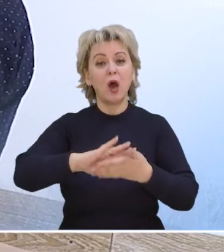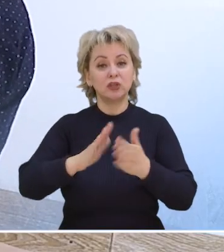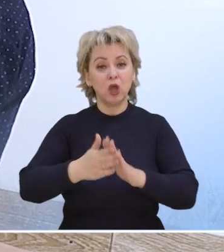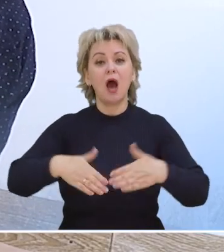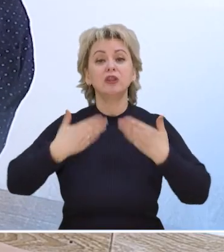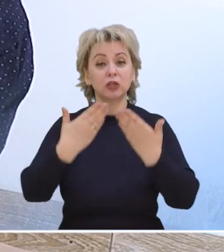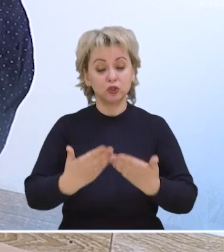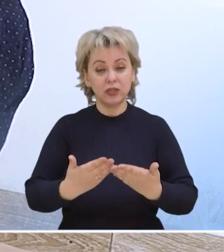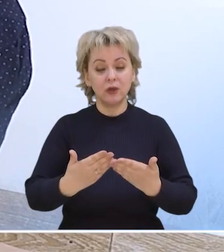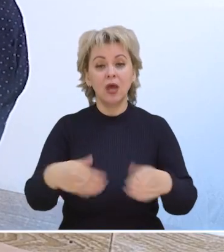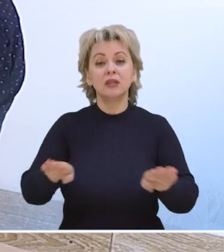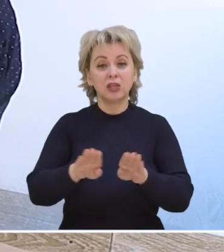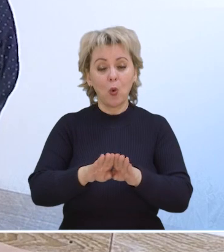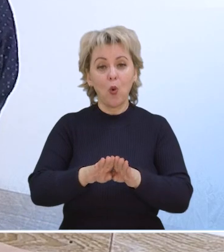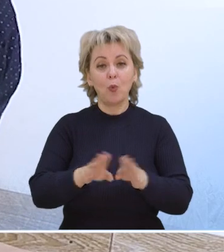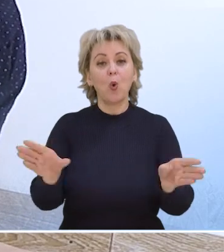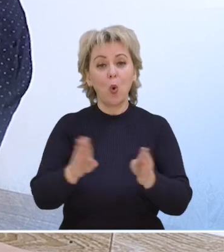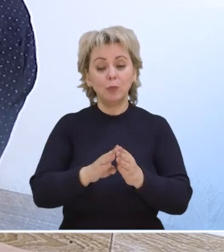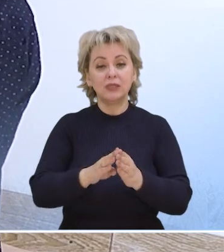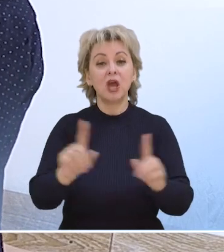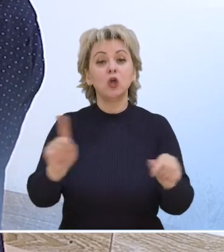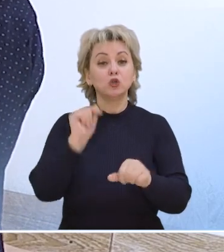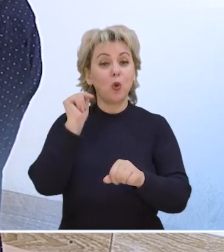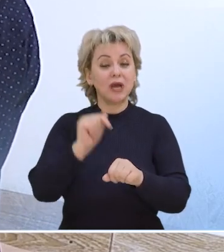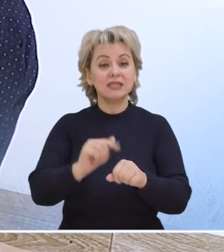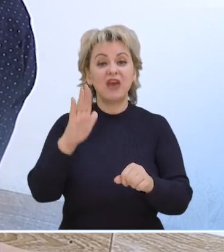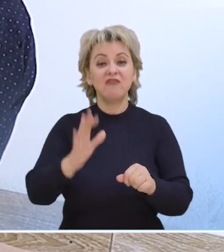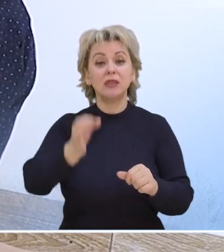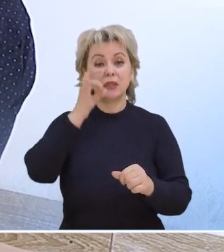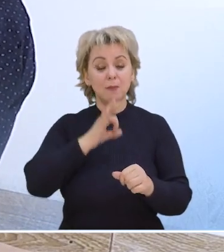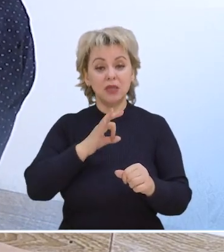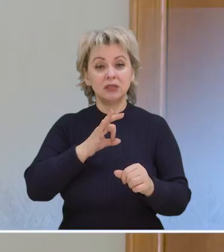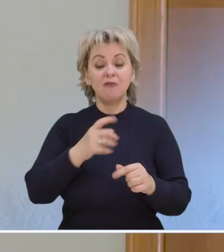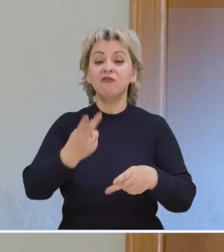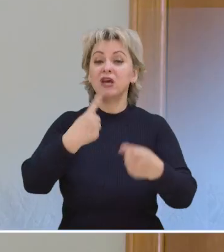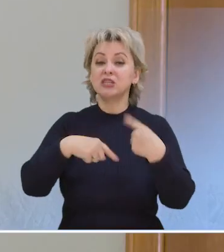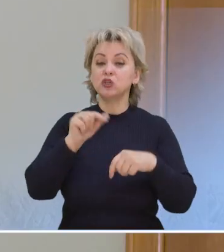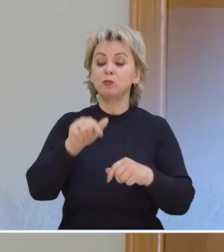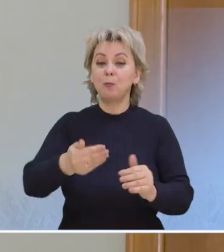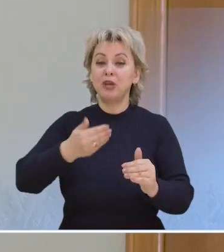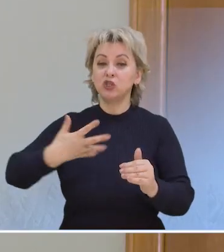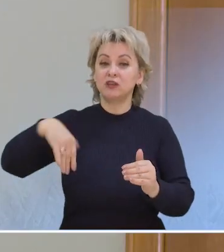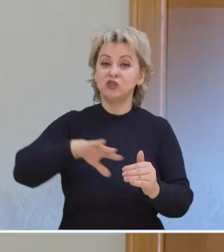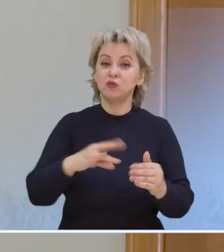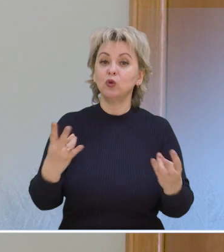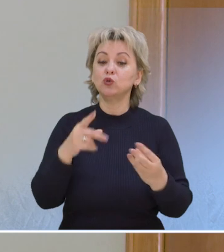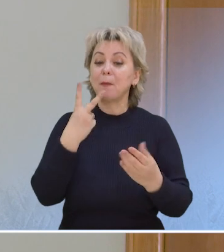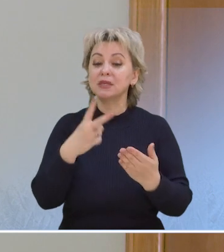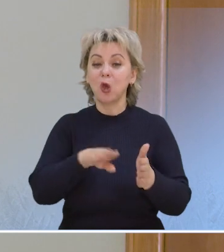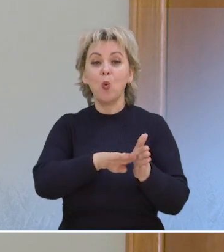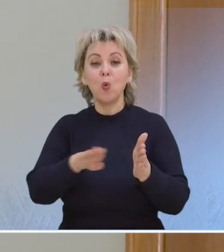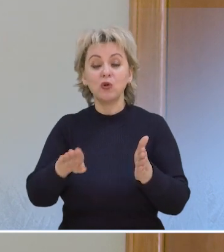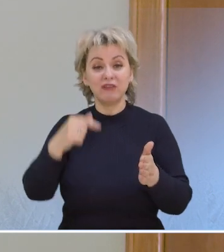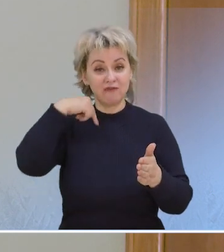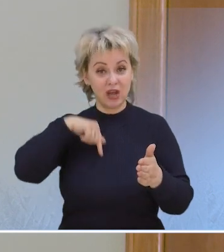отношение к такому комплексу? Что касается витаминов, то есть возвращаемся к тому, что прежде всего нужно определить их